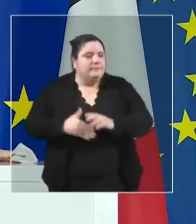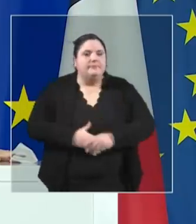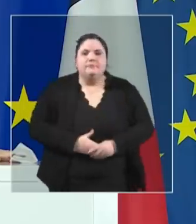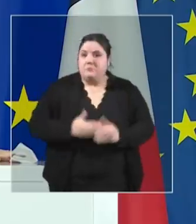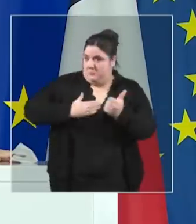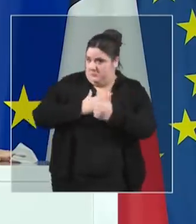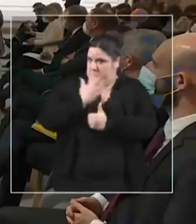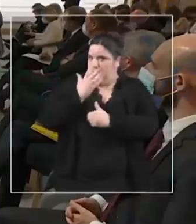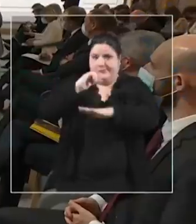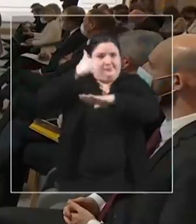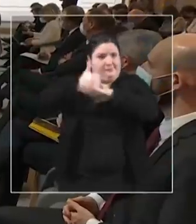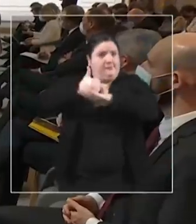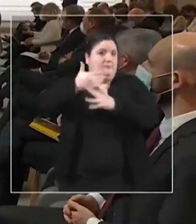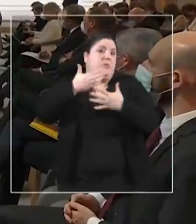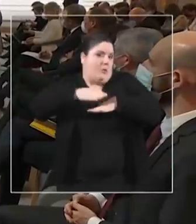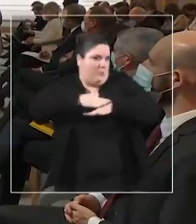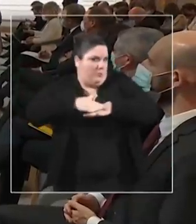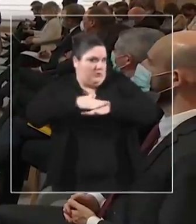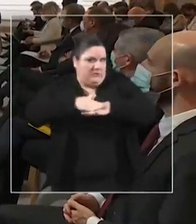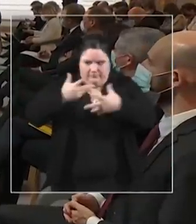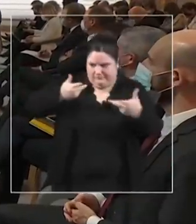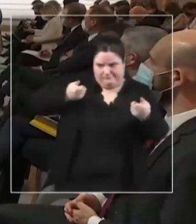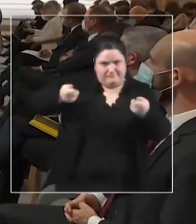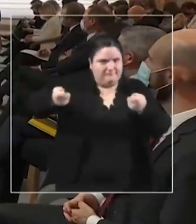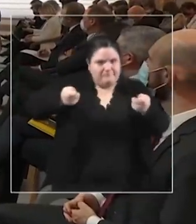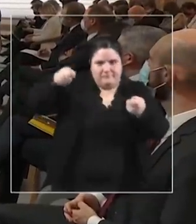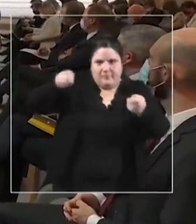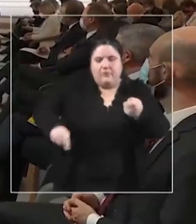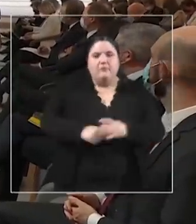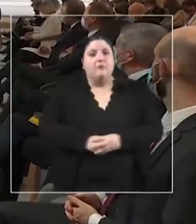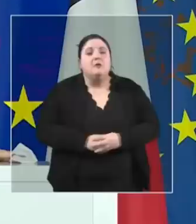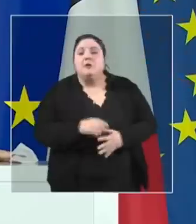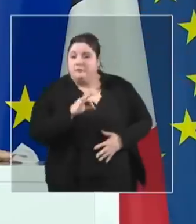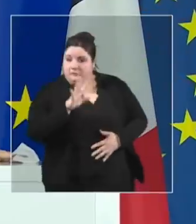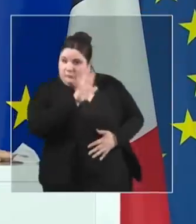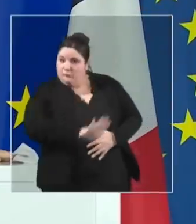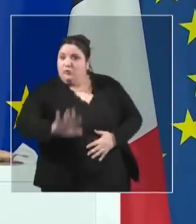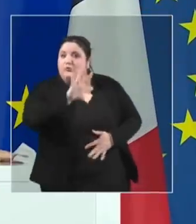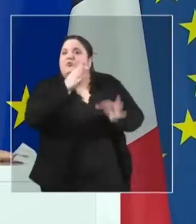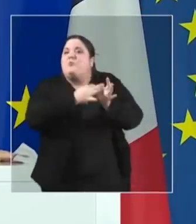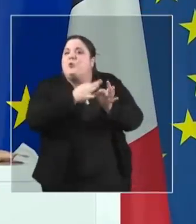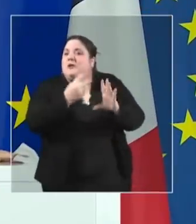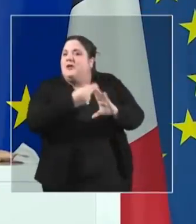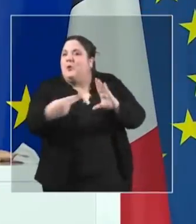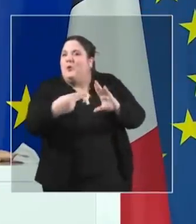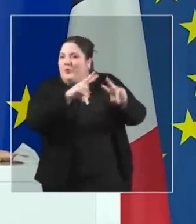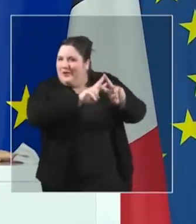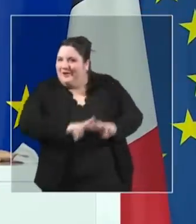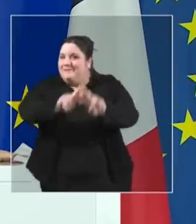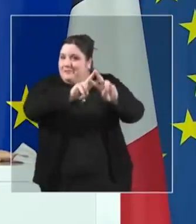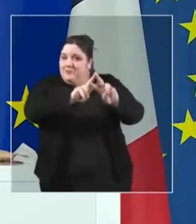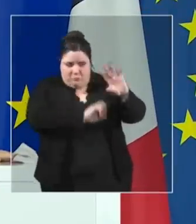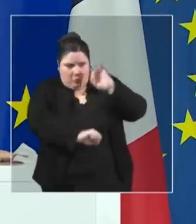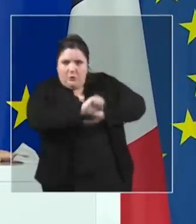politique de Schengen. Comme nous l'avons fait pour la zone euro, nous avons mis en place une organisation